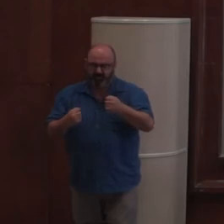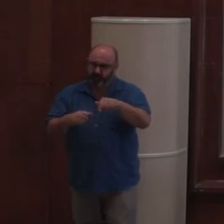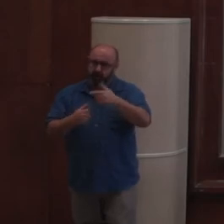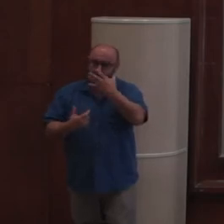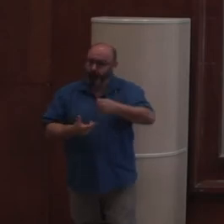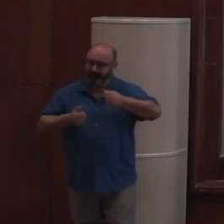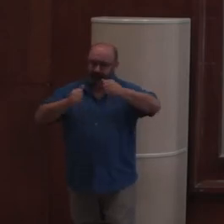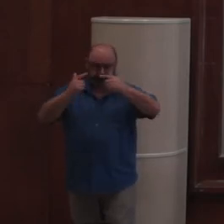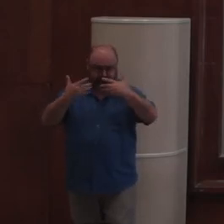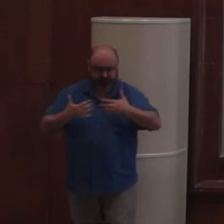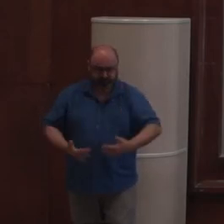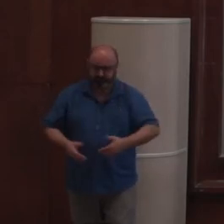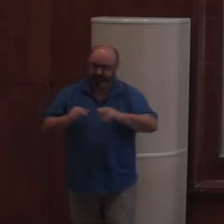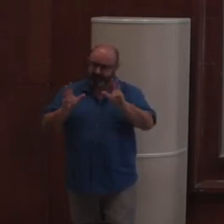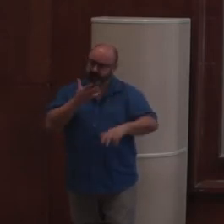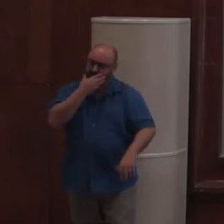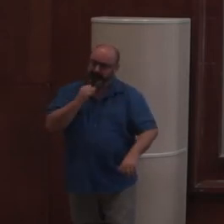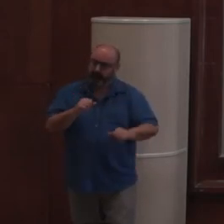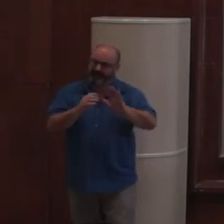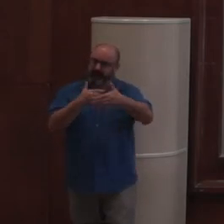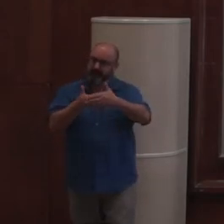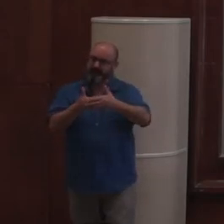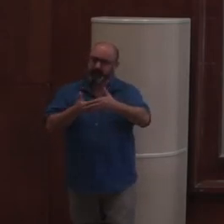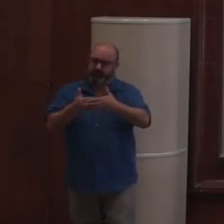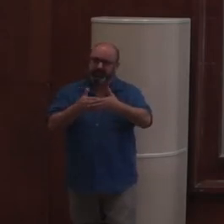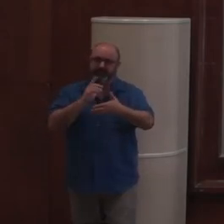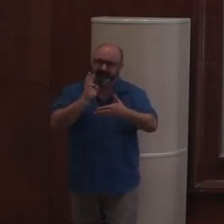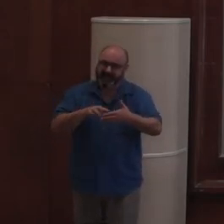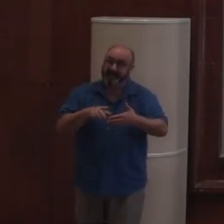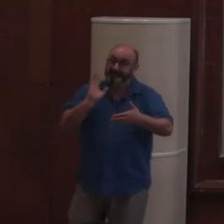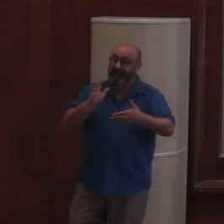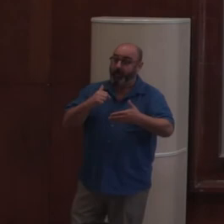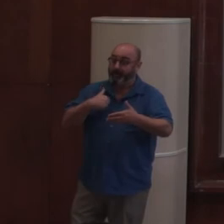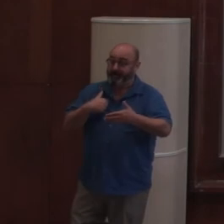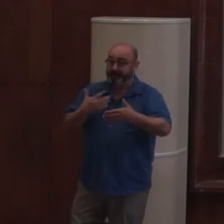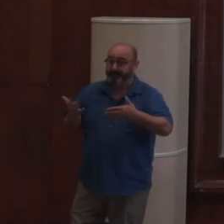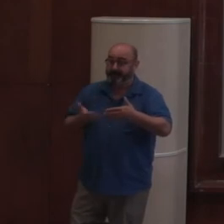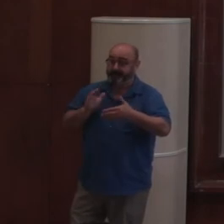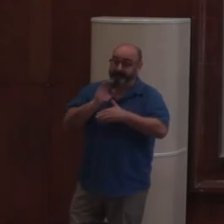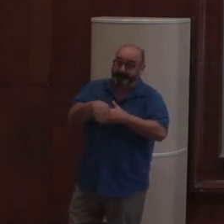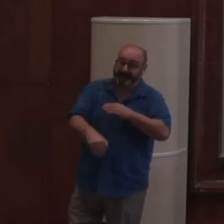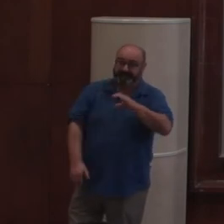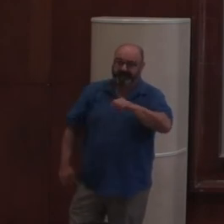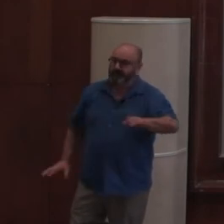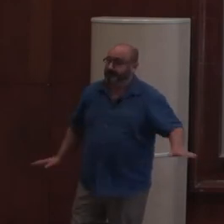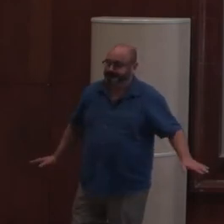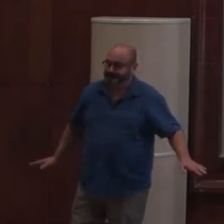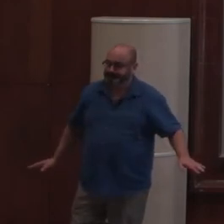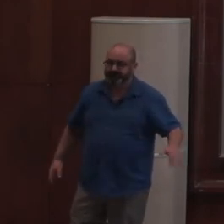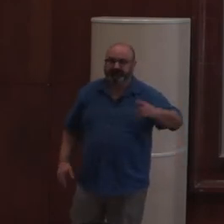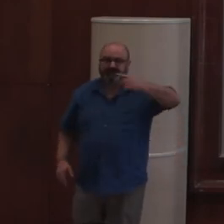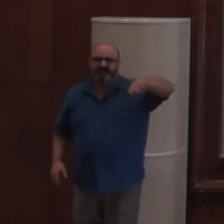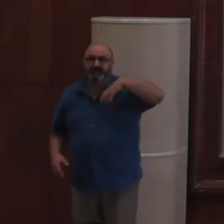informatique avec les techno-front. Par contre, c'est vrai qu'ils ne savent pas ce que c'est, les CMS. Donc, par exemple, pour eux,